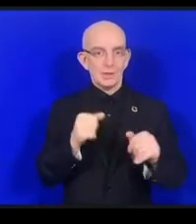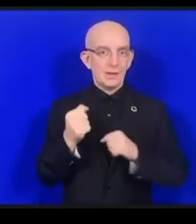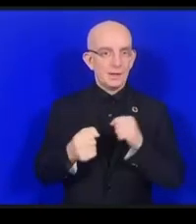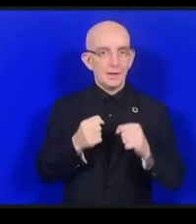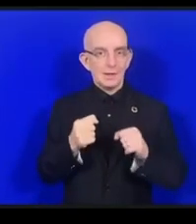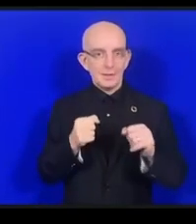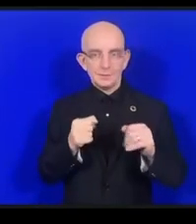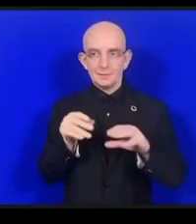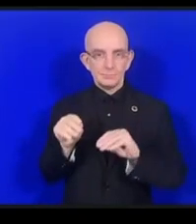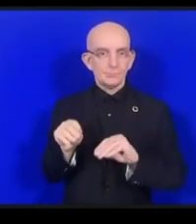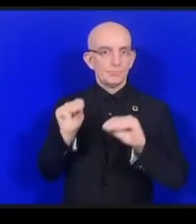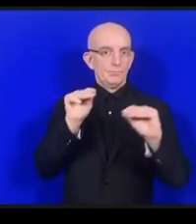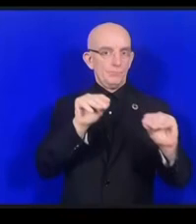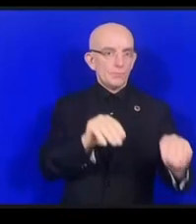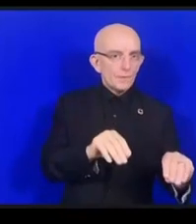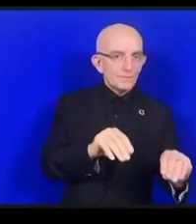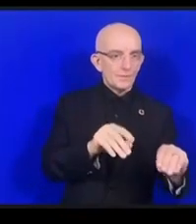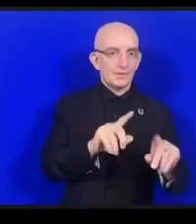表して